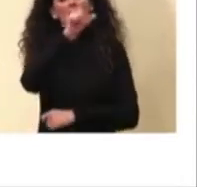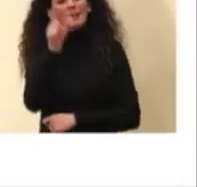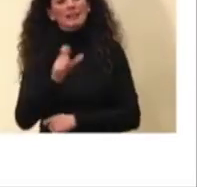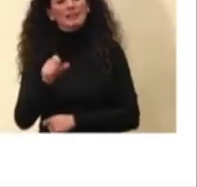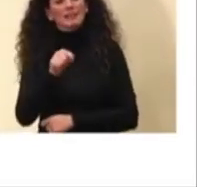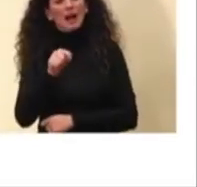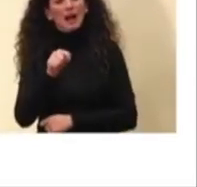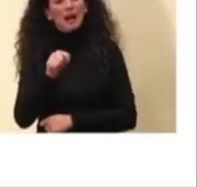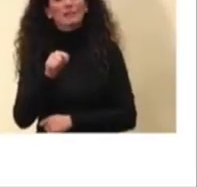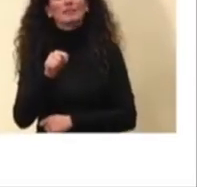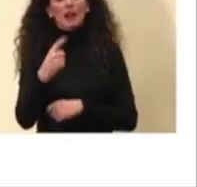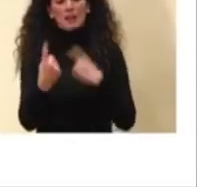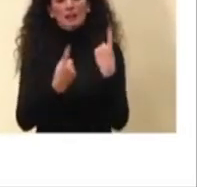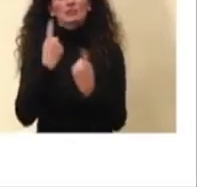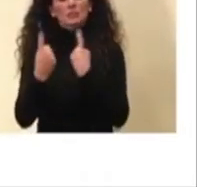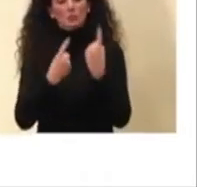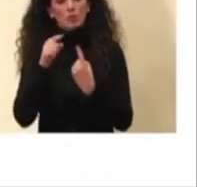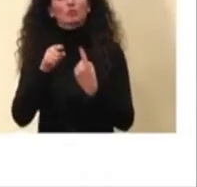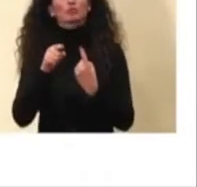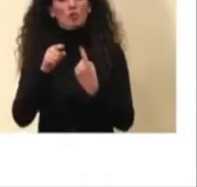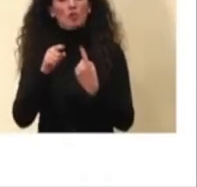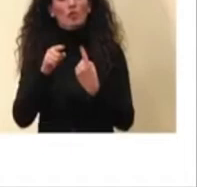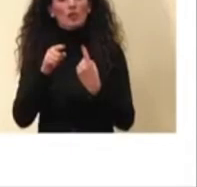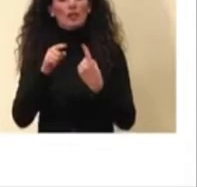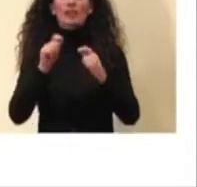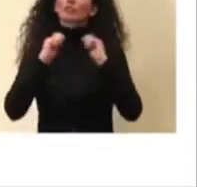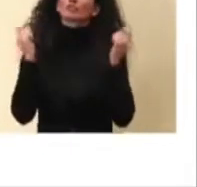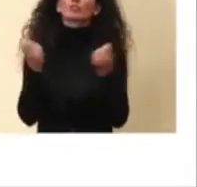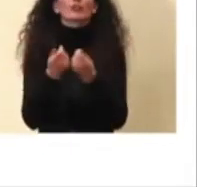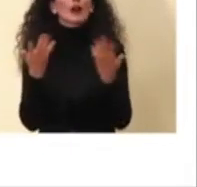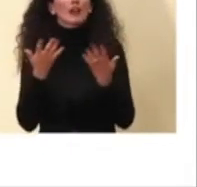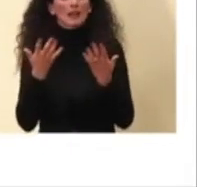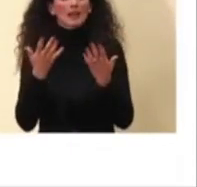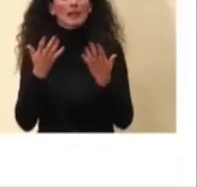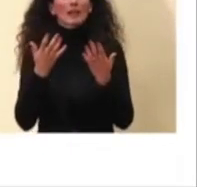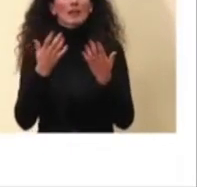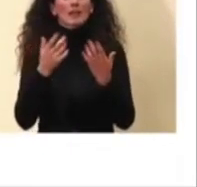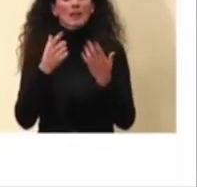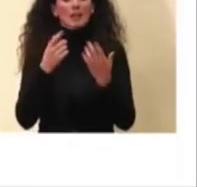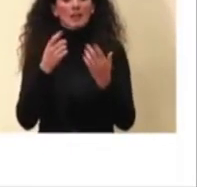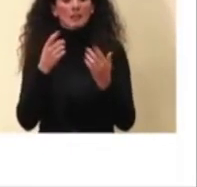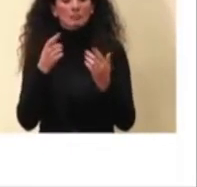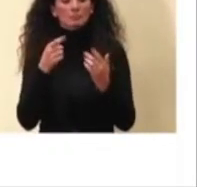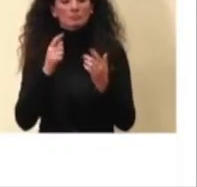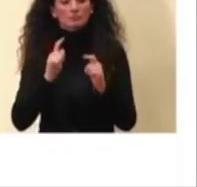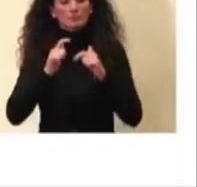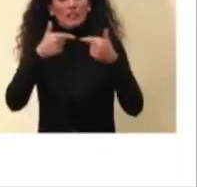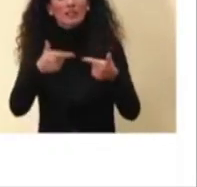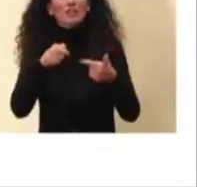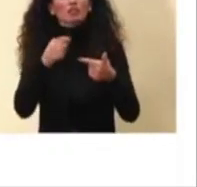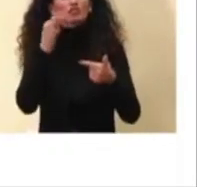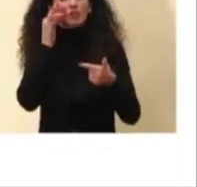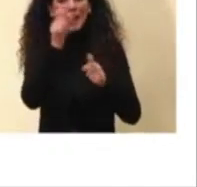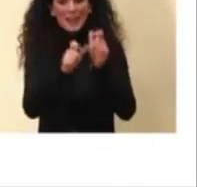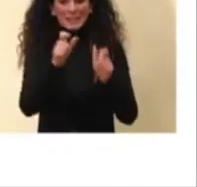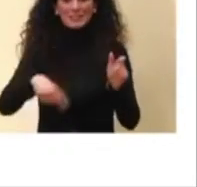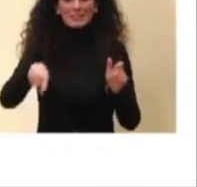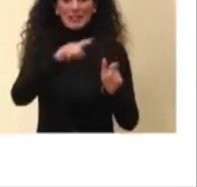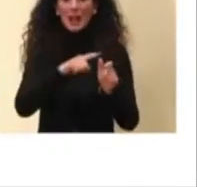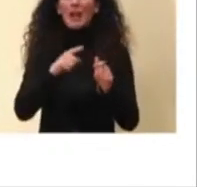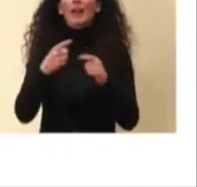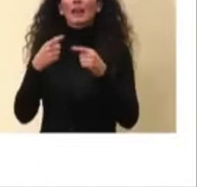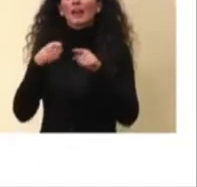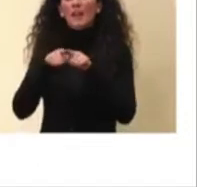sia per quanto riguarda l'incidenza sia per quanto riguarda anche la circolazione delle varianti e quindi ci dà ovviamente molto